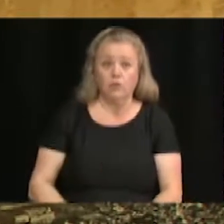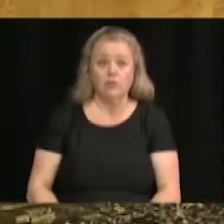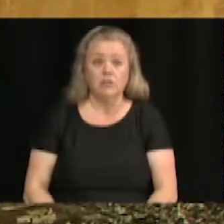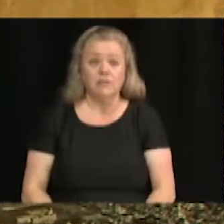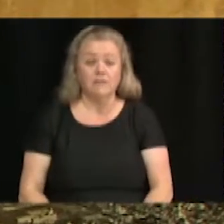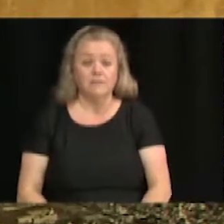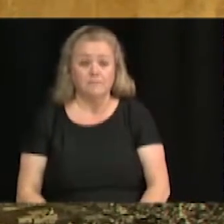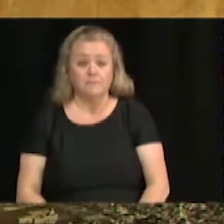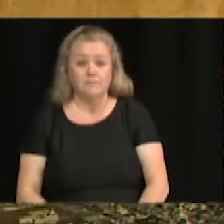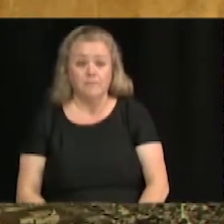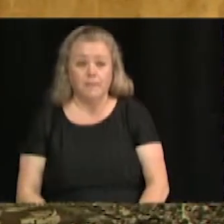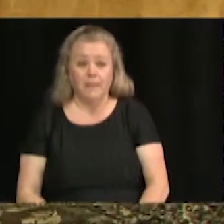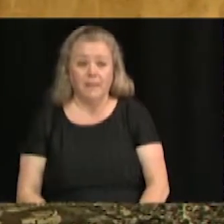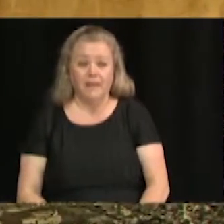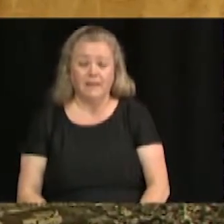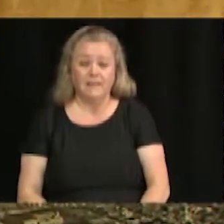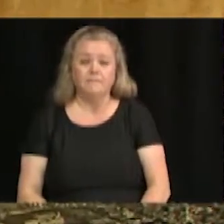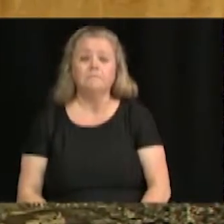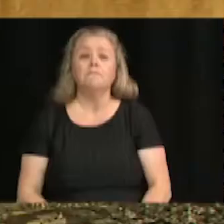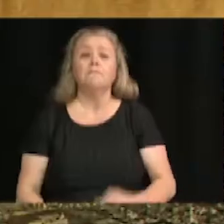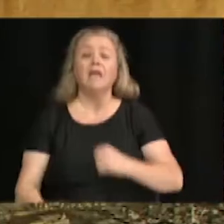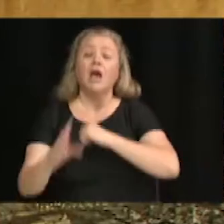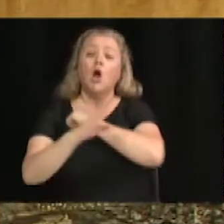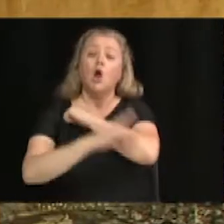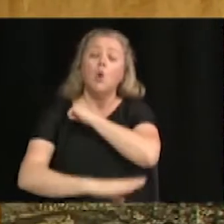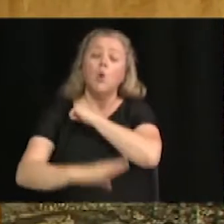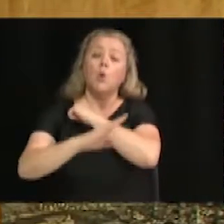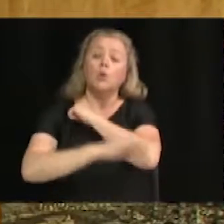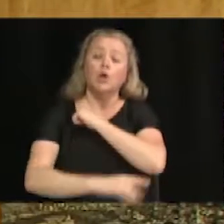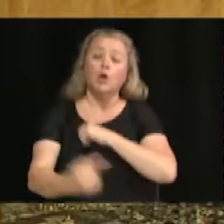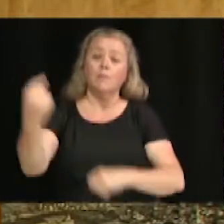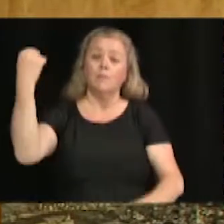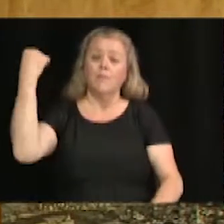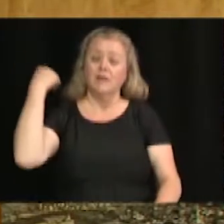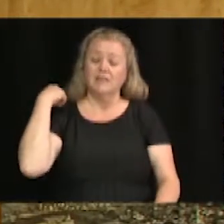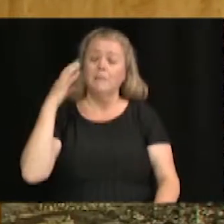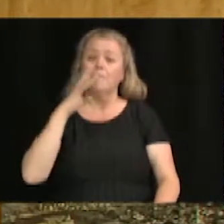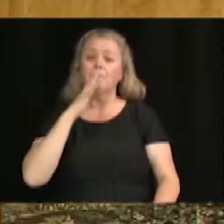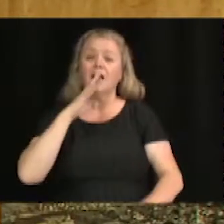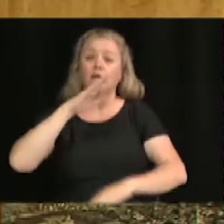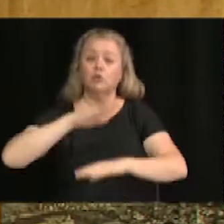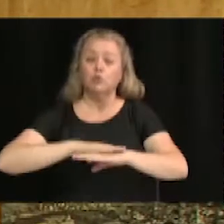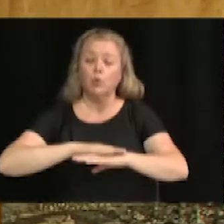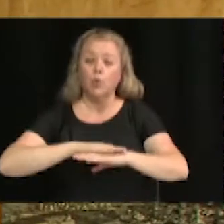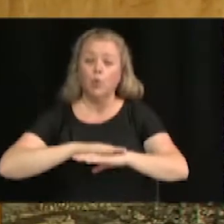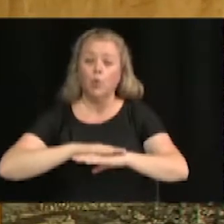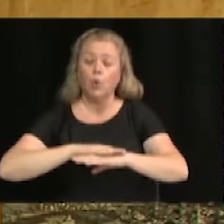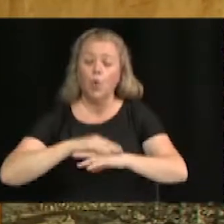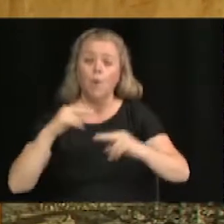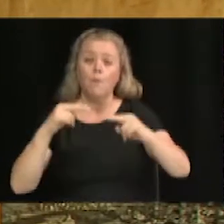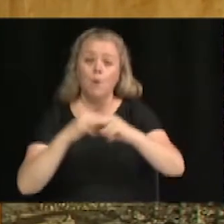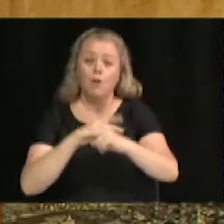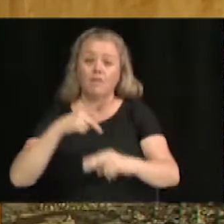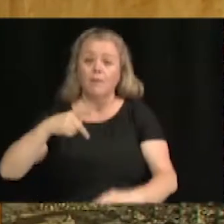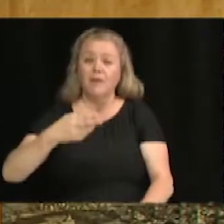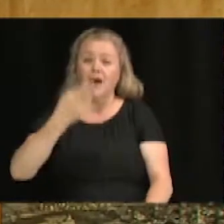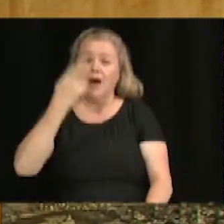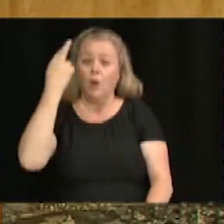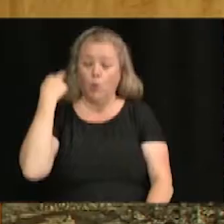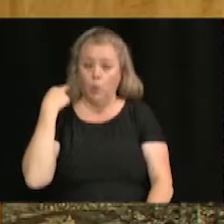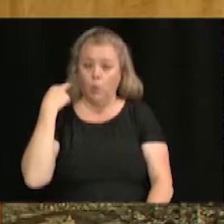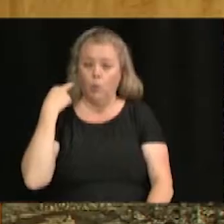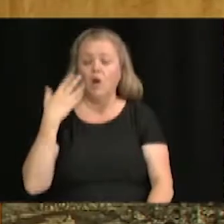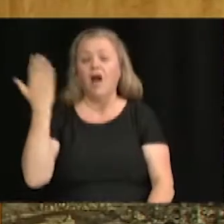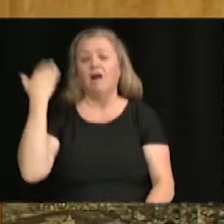Bon. Je vais revenir en arrière. L'automne passé, j'avais parlé concernant sur le boulevard Pierre-Ou, connu le boulevard, l'ancien